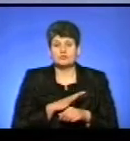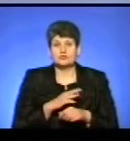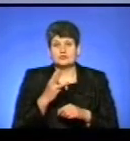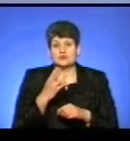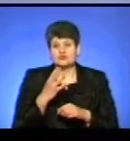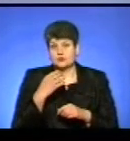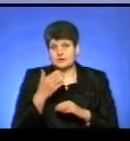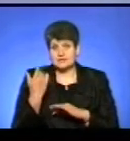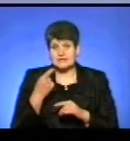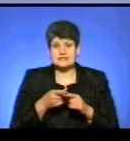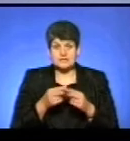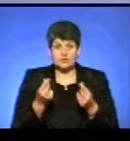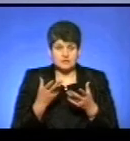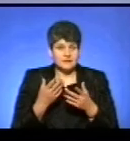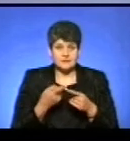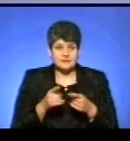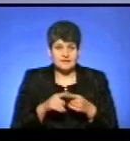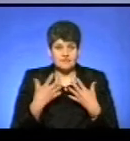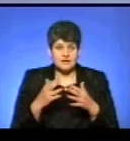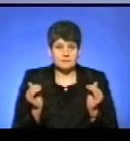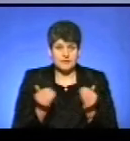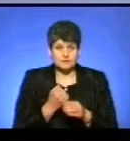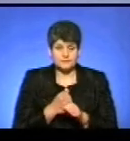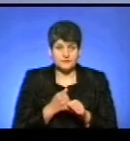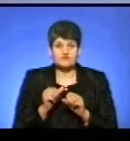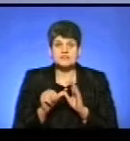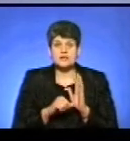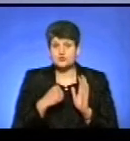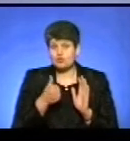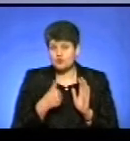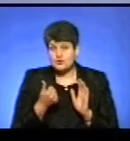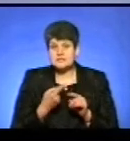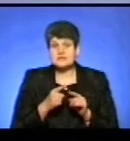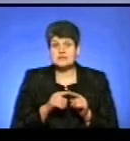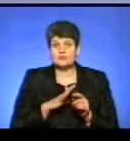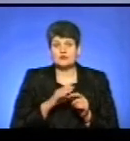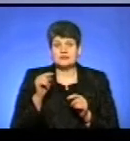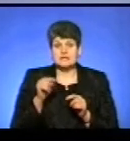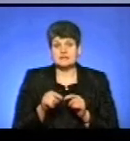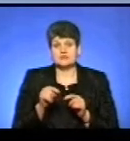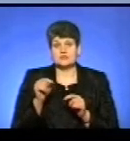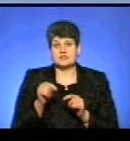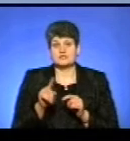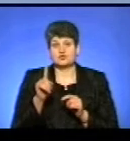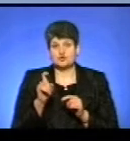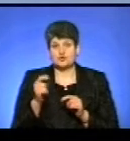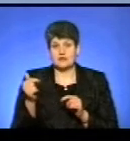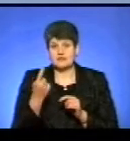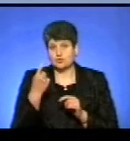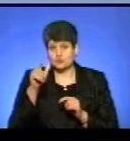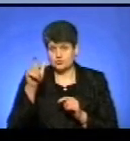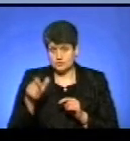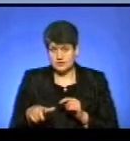роки за ці кошти? Сьогодні вже, напевно, менше робіт можна.-му році це приблизно було 1000-1100 гривень на жителя, на особу,